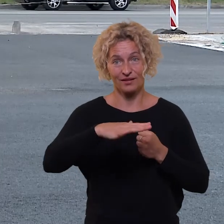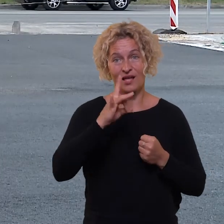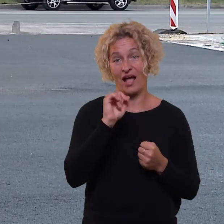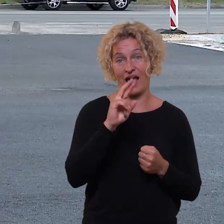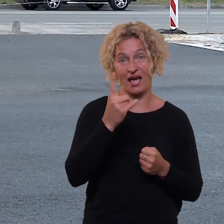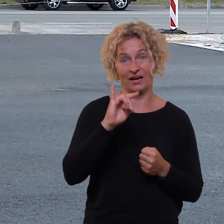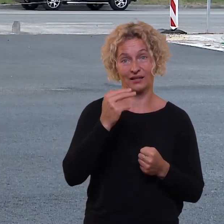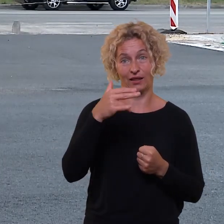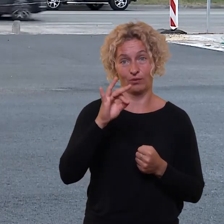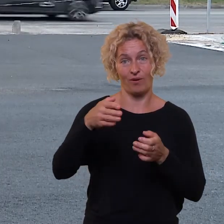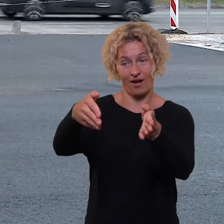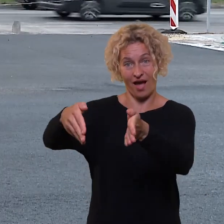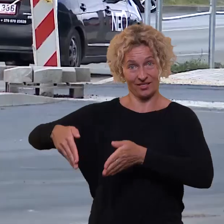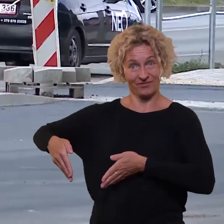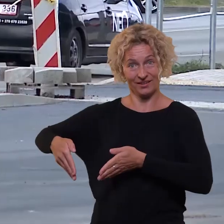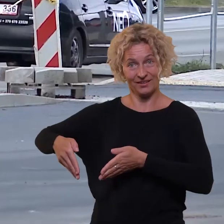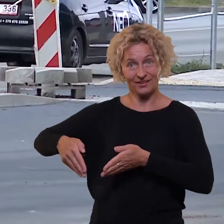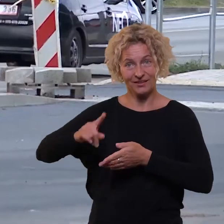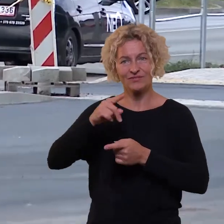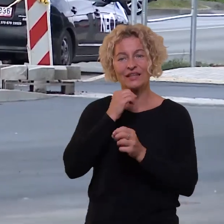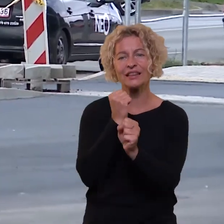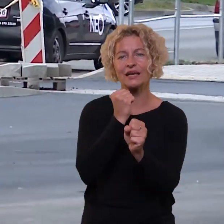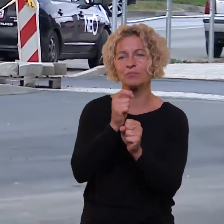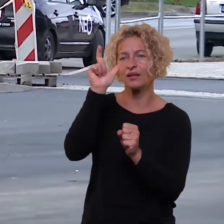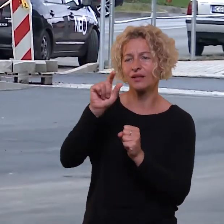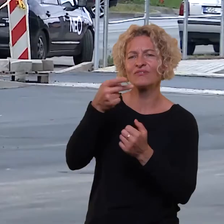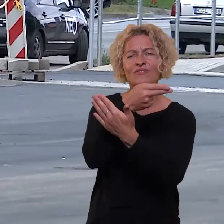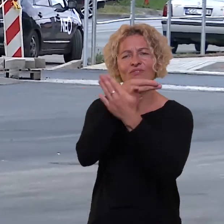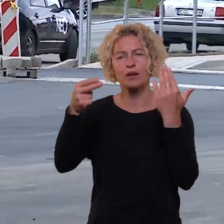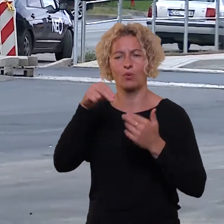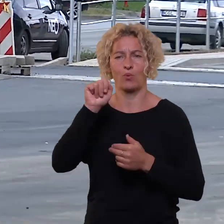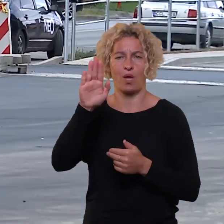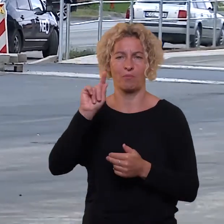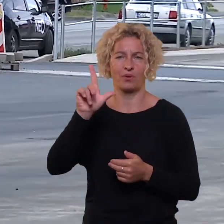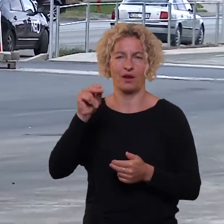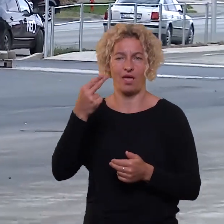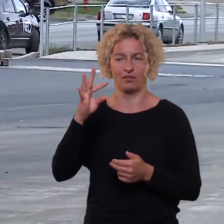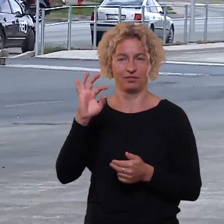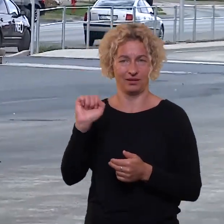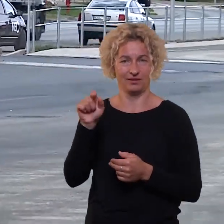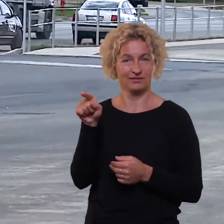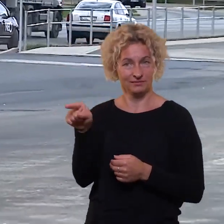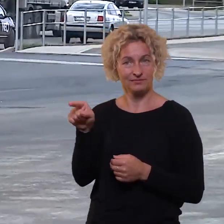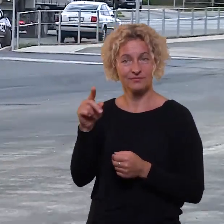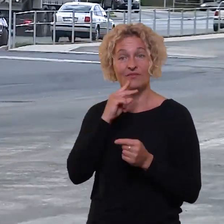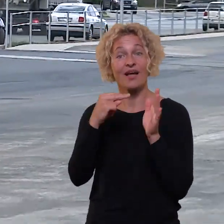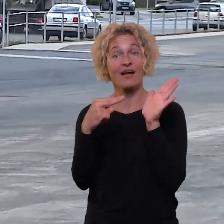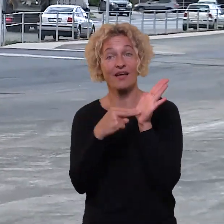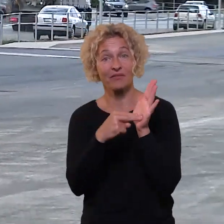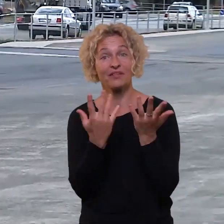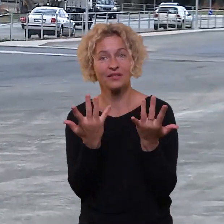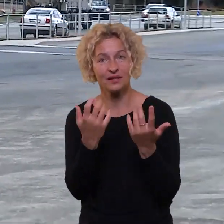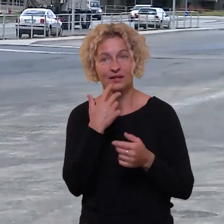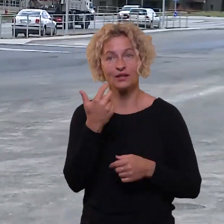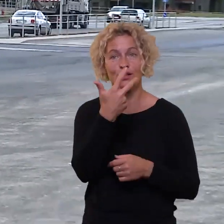inkštelė esančių Gardino gatvėje įrengimo darbus atlieka uždarojo akcinė bendrovė Šiaulių klentas. Inkštelių įrengimo kaina turimais